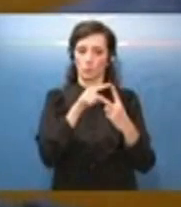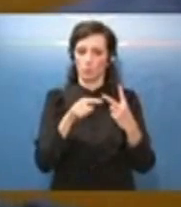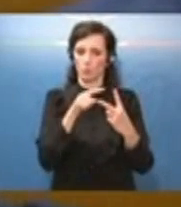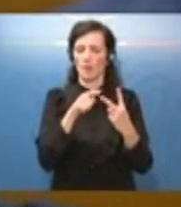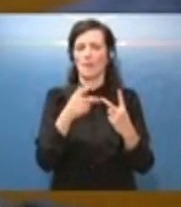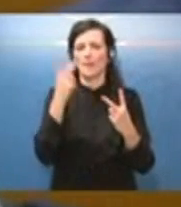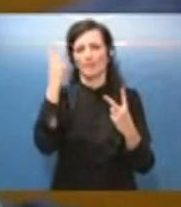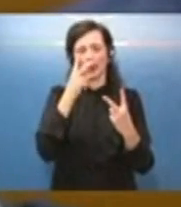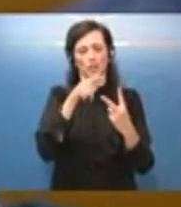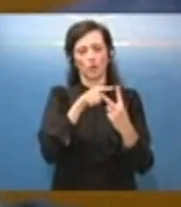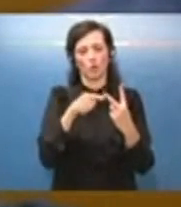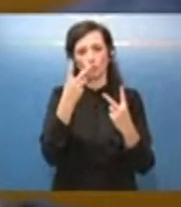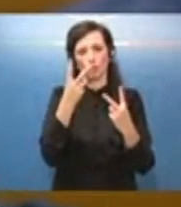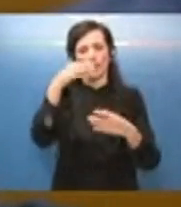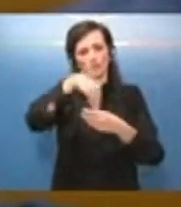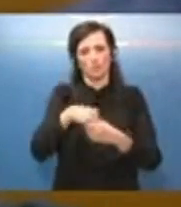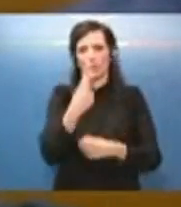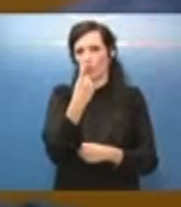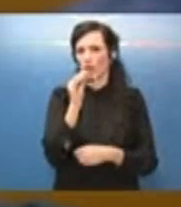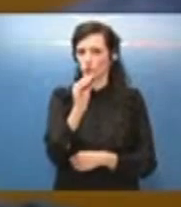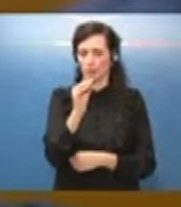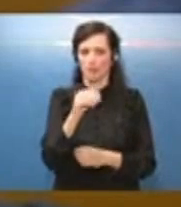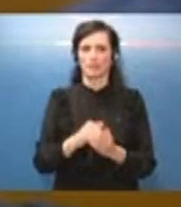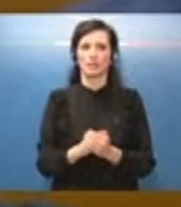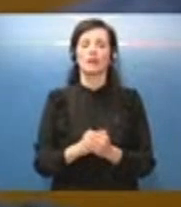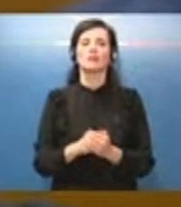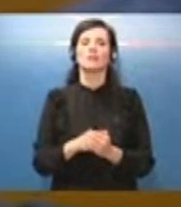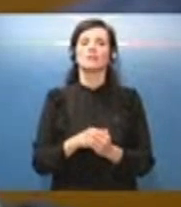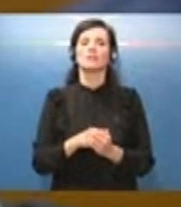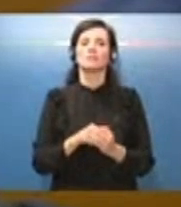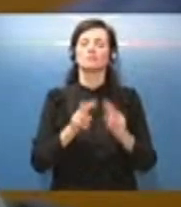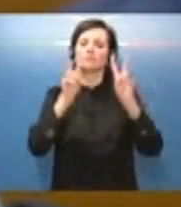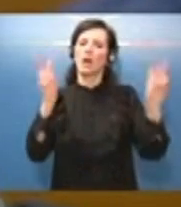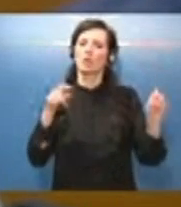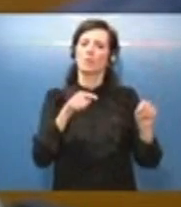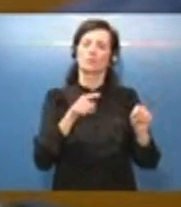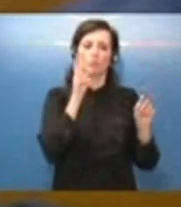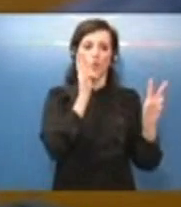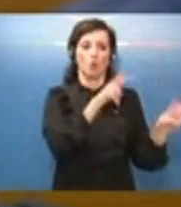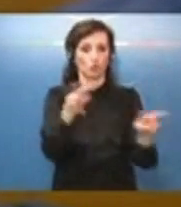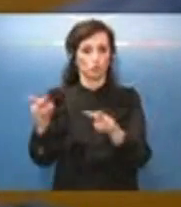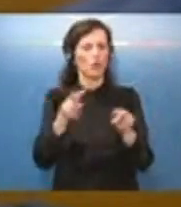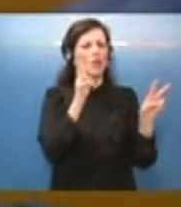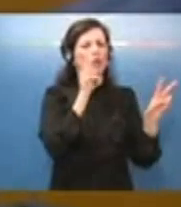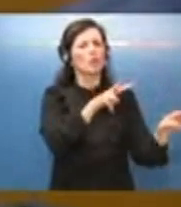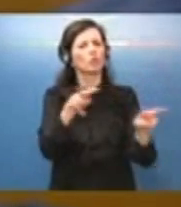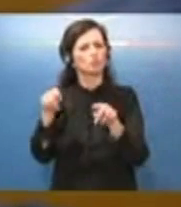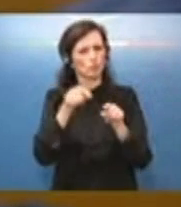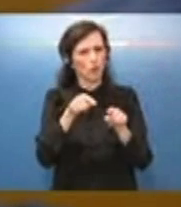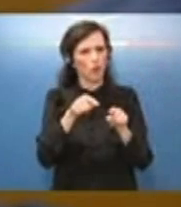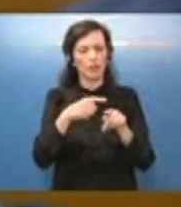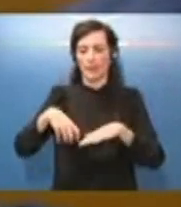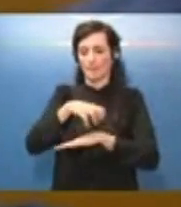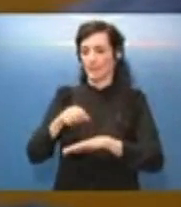domanda. Intanto il tema dei controlli, come saranno questi controlli? Il Ministro Speranza